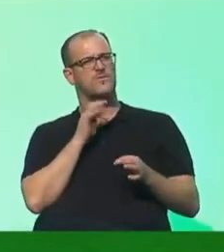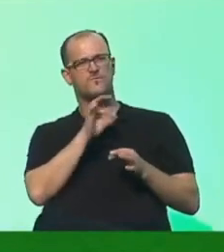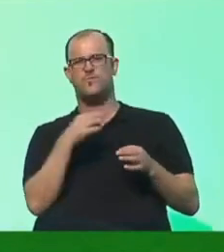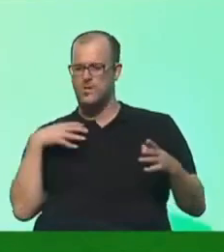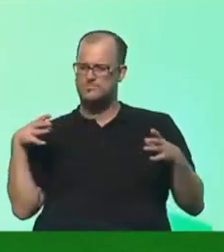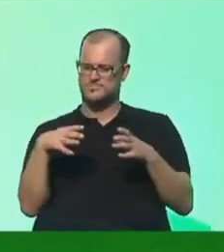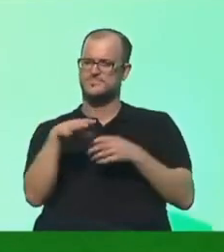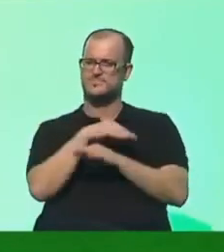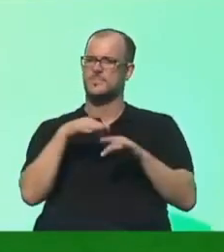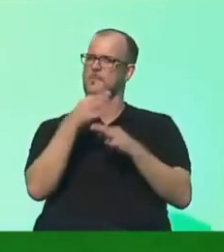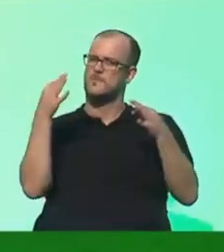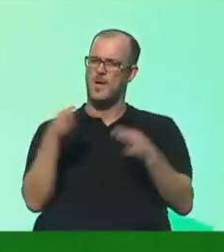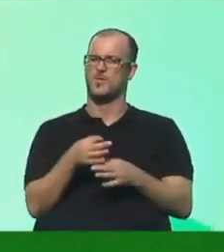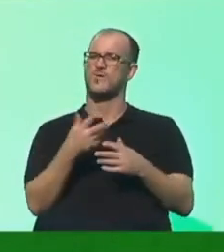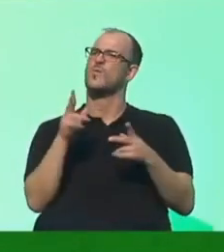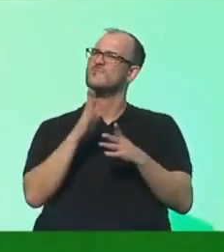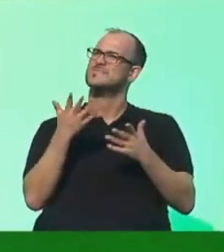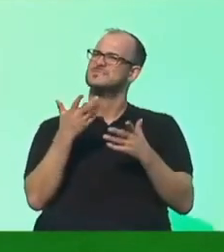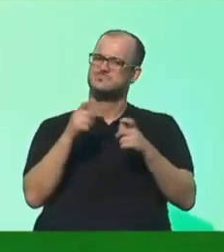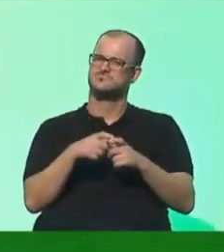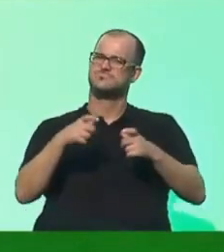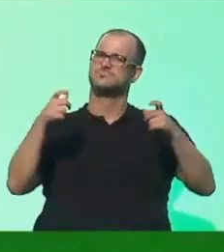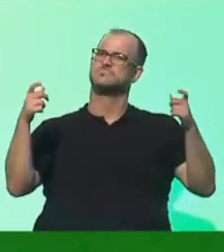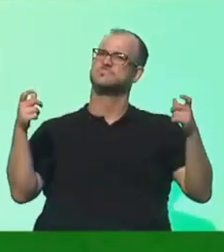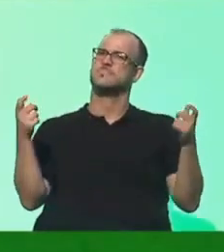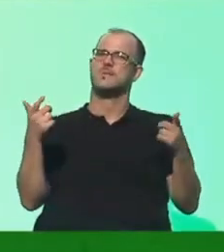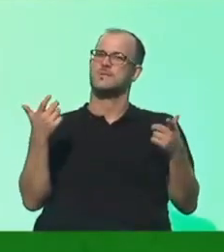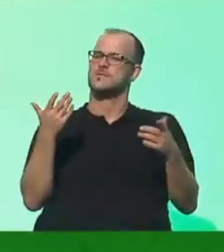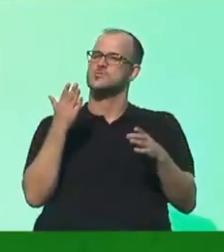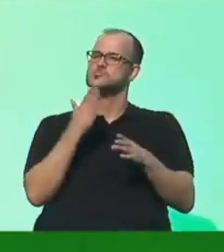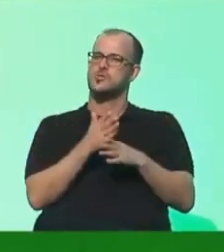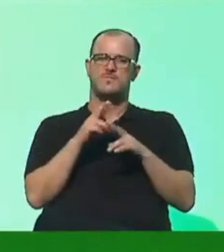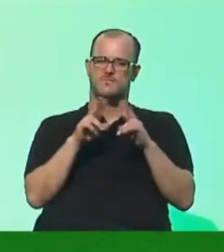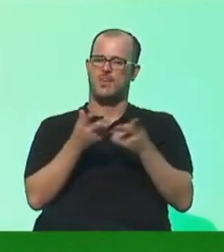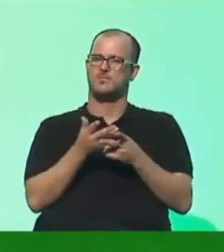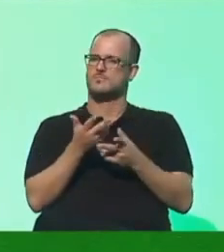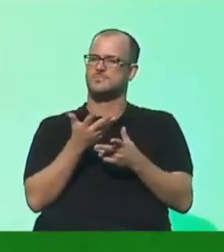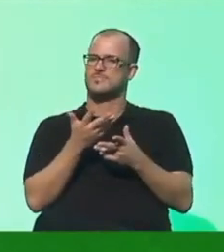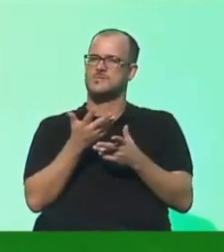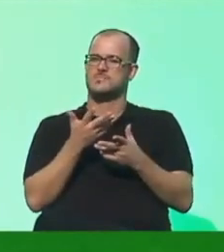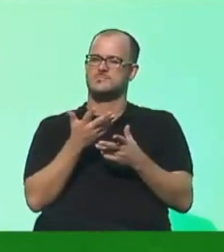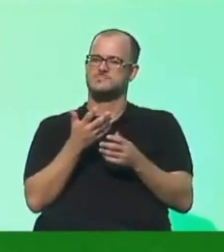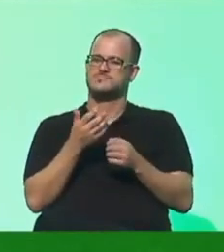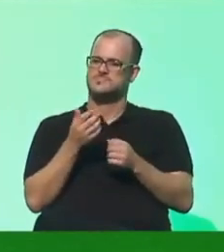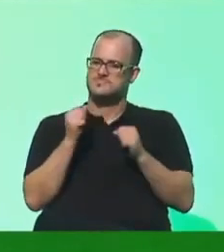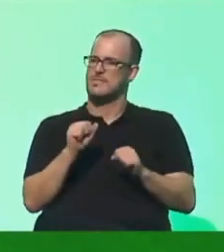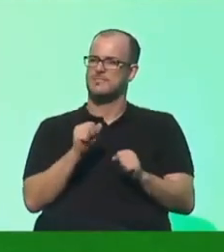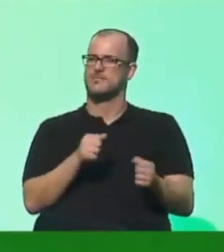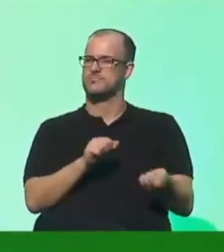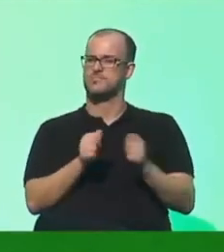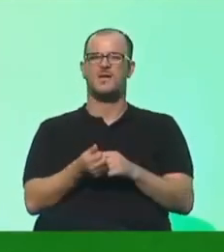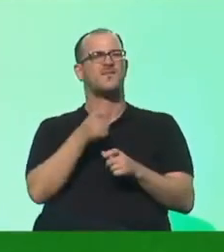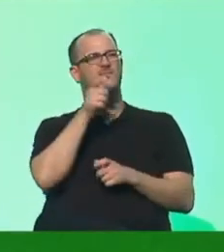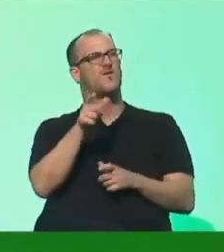produziert wird, findet in Grenzen des planetaren Möglichkeiten statt. Beim Begriff Wirtschaftswunder, Freundinnen und Freunde,